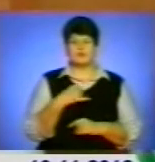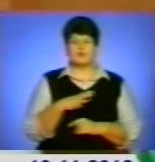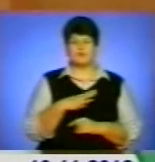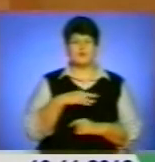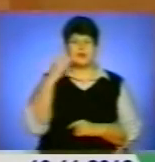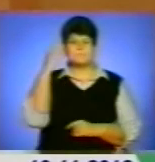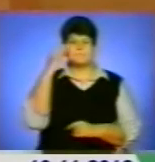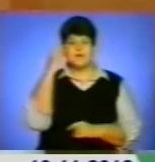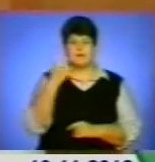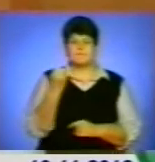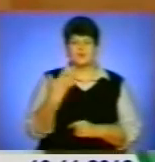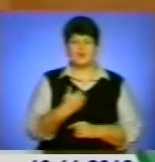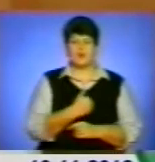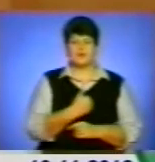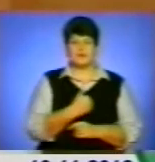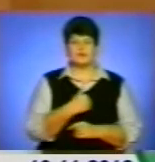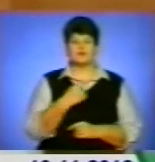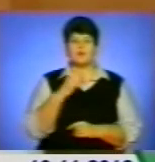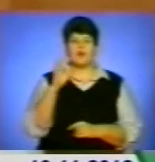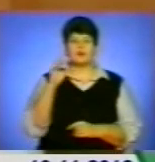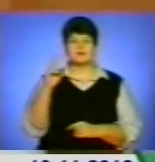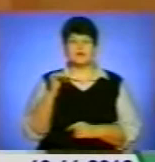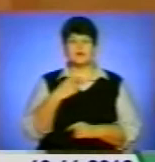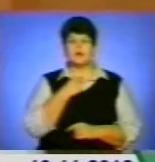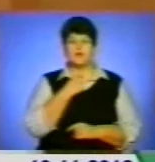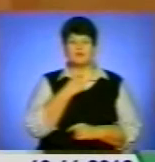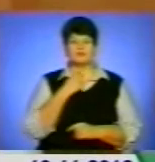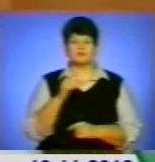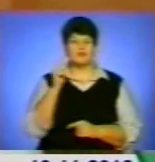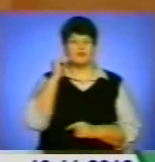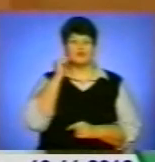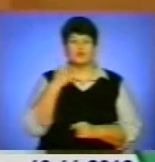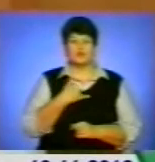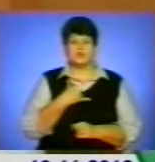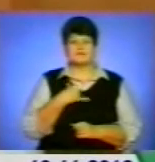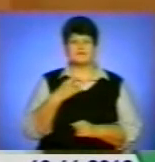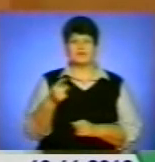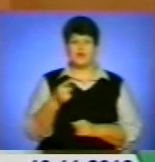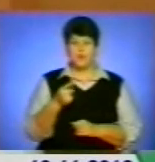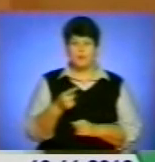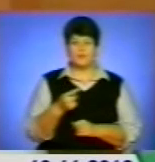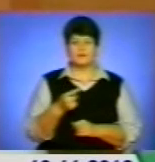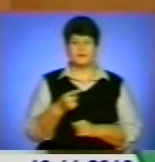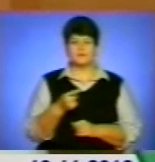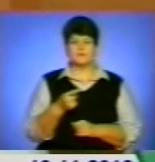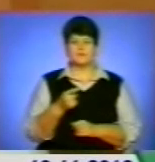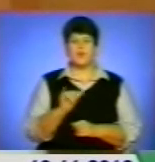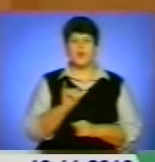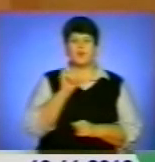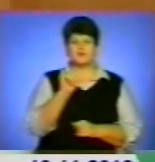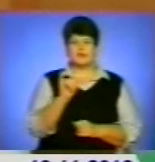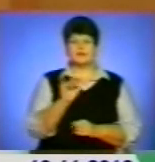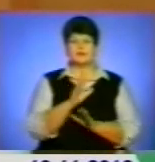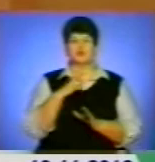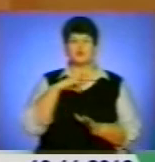Я просто хотіла, щоб Оксанки голос почули в нас в Тернополі. Тому що в неї, знаєте, душа